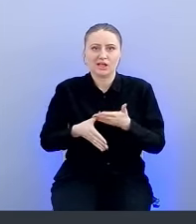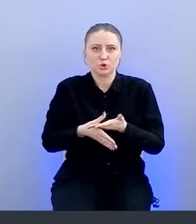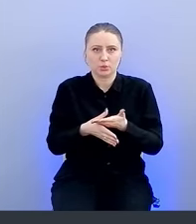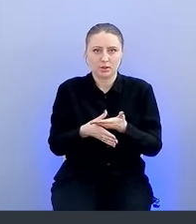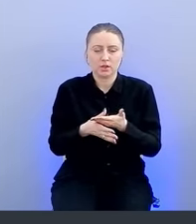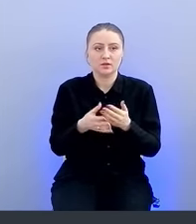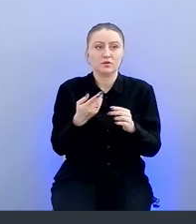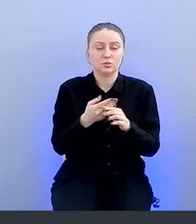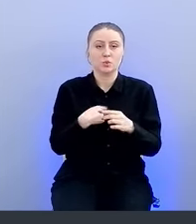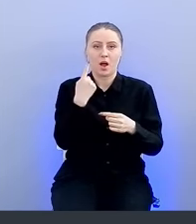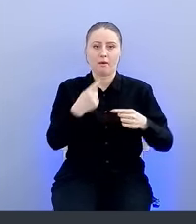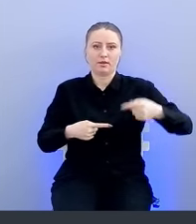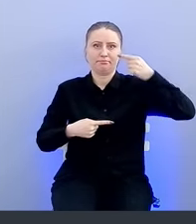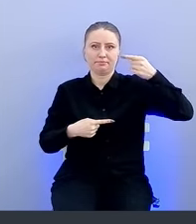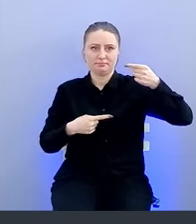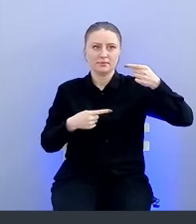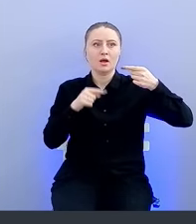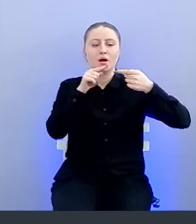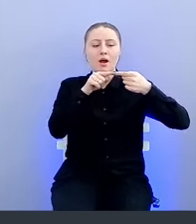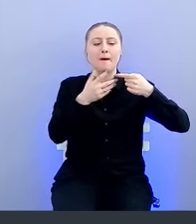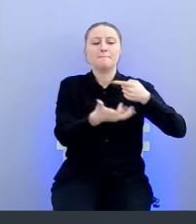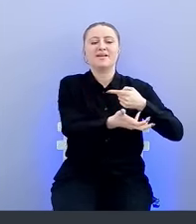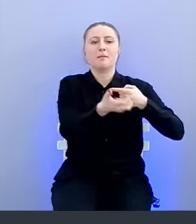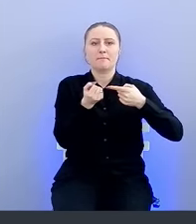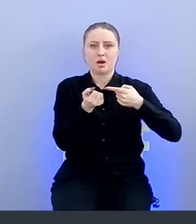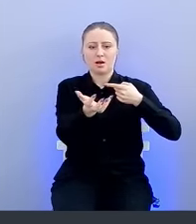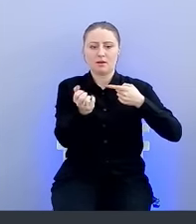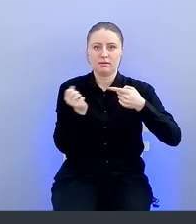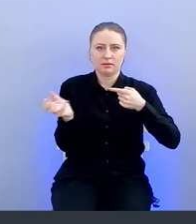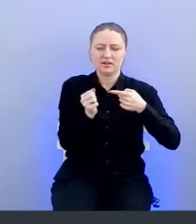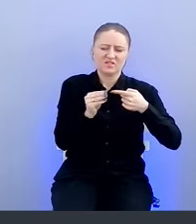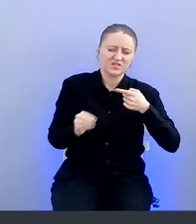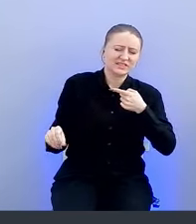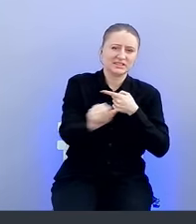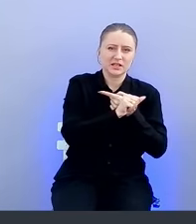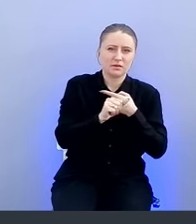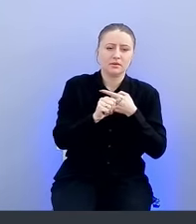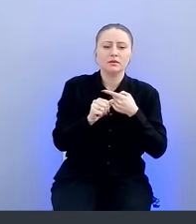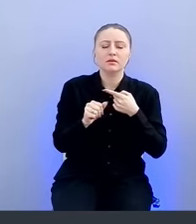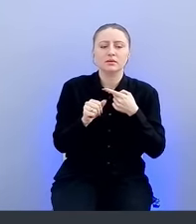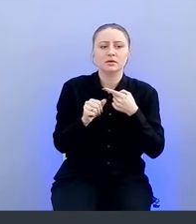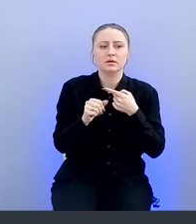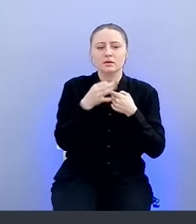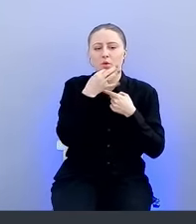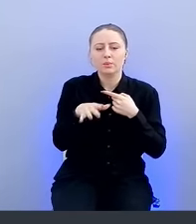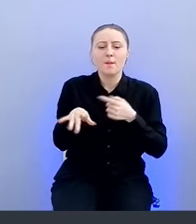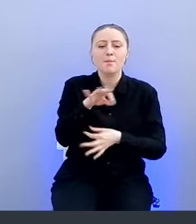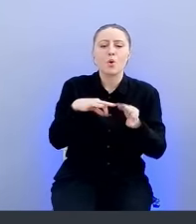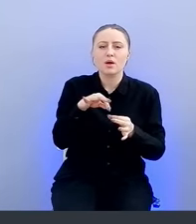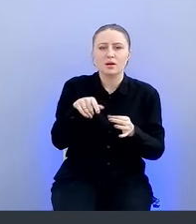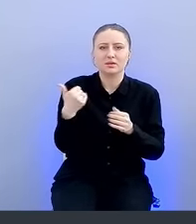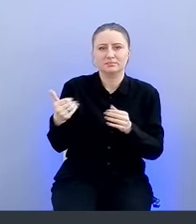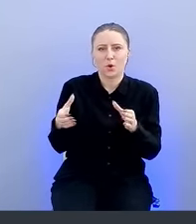торчит единая API, которая принимает в себя все возможные проекты компании.